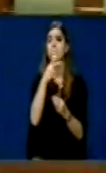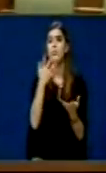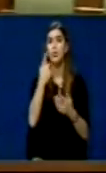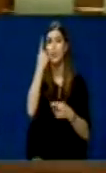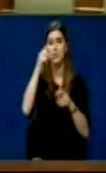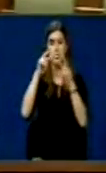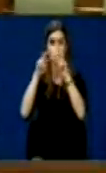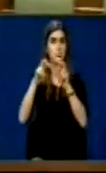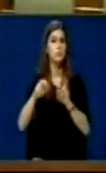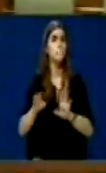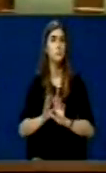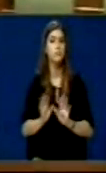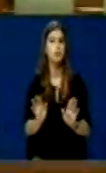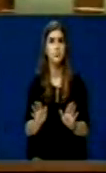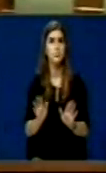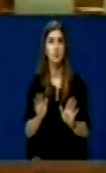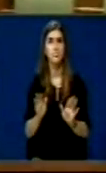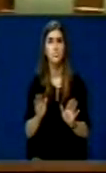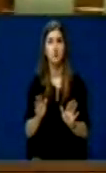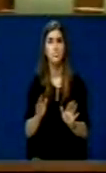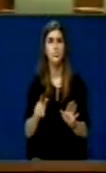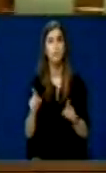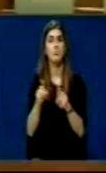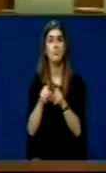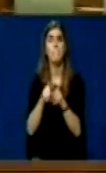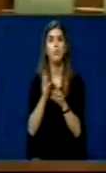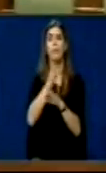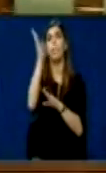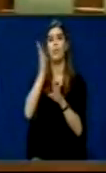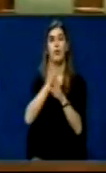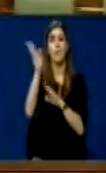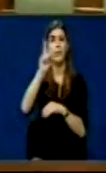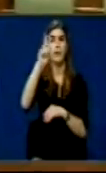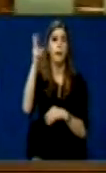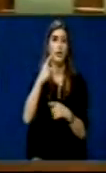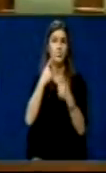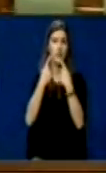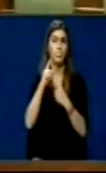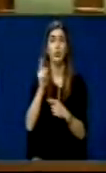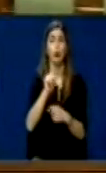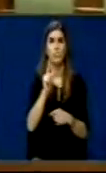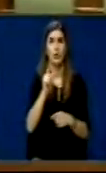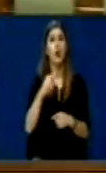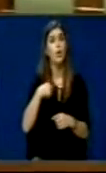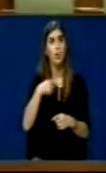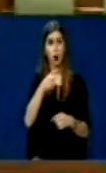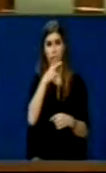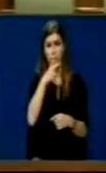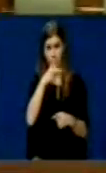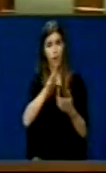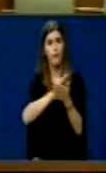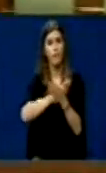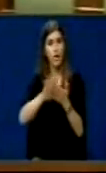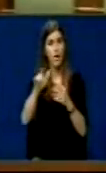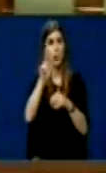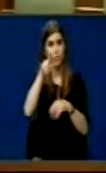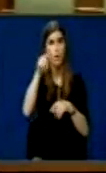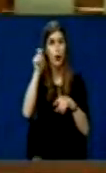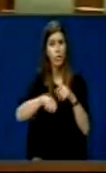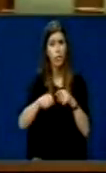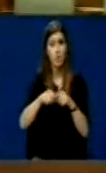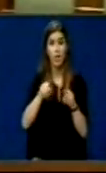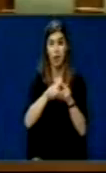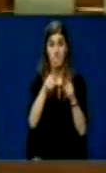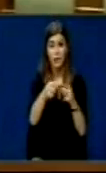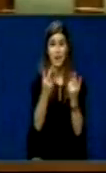Mështë ti qesim gjalat jashtë kontekstit. A përëthë, unë jam përnjë amnestit. Për gjotë